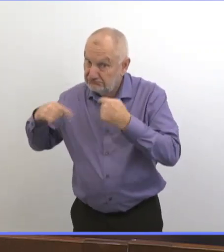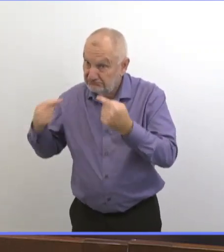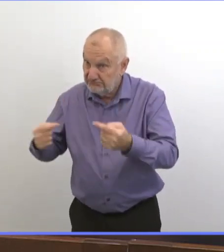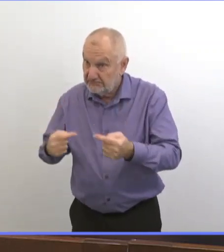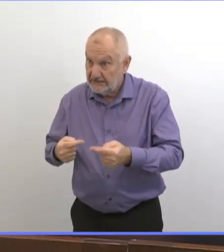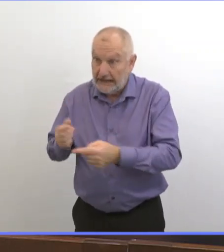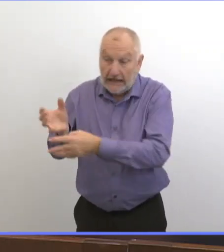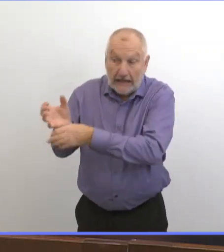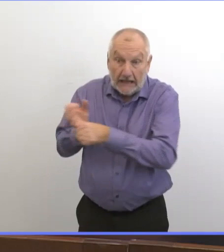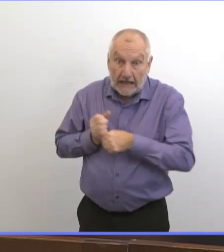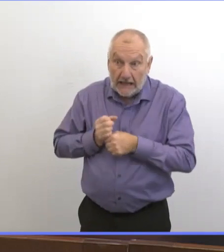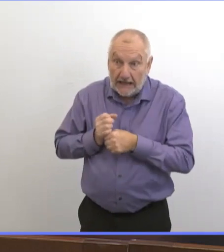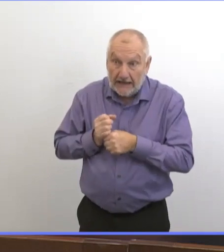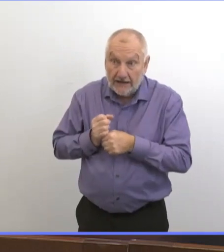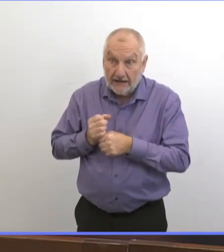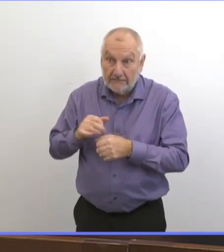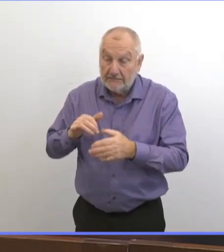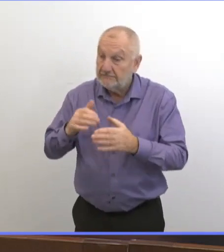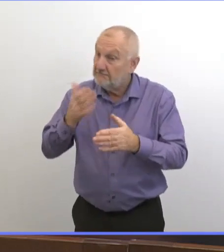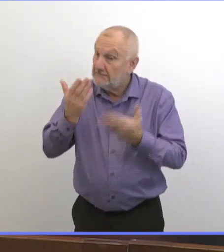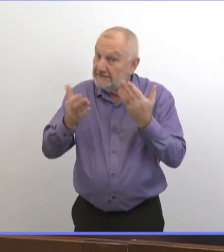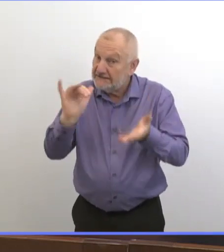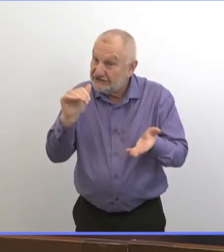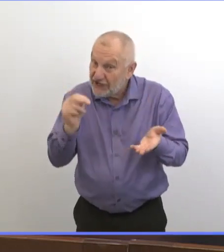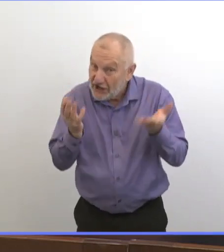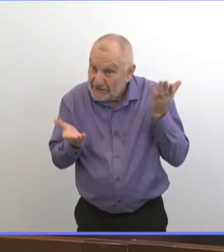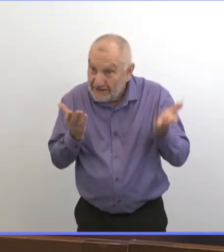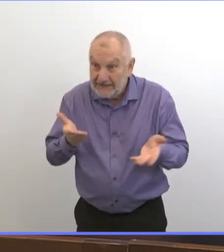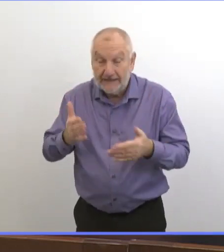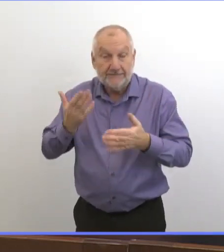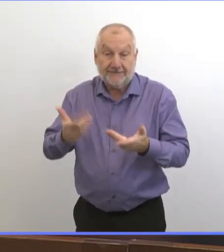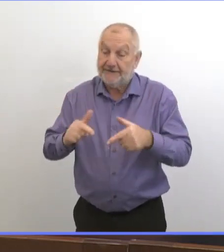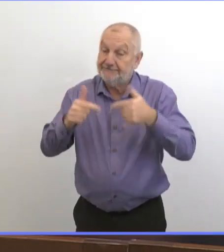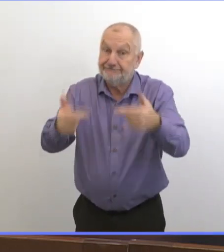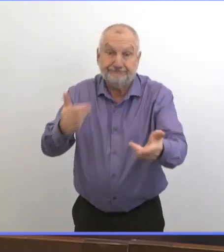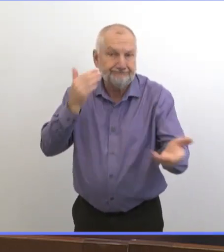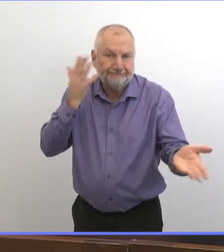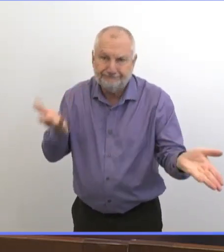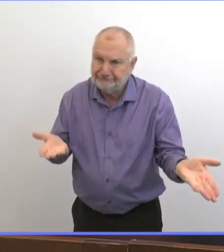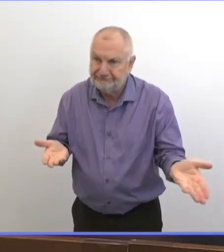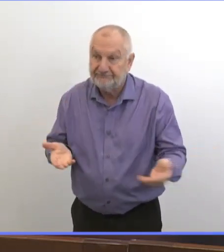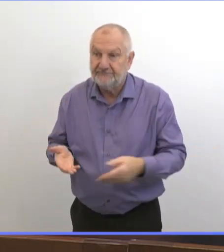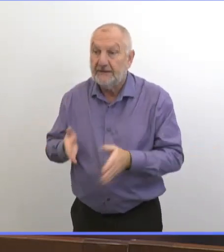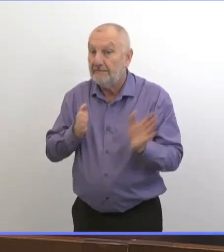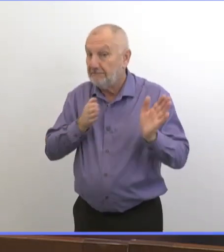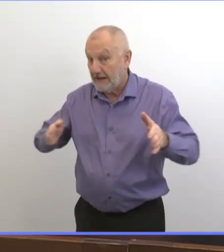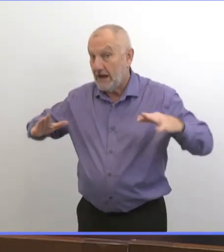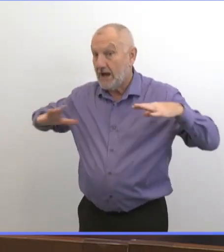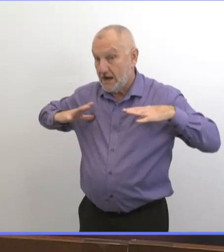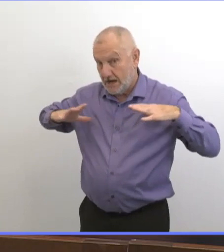au début de l'année prochaine. Que cela arrive ou pas, ça c autre chose, mais il faut qu'on soit prêt.